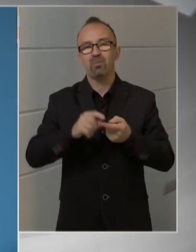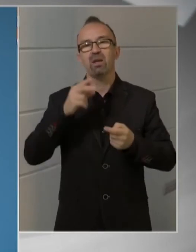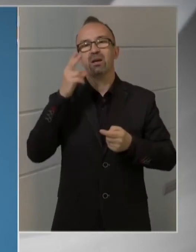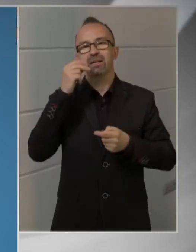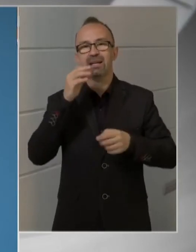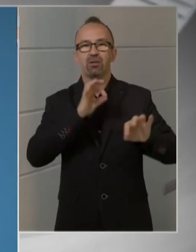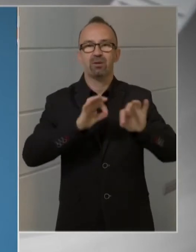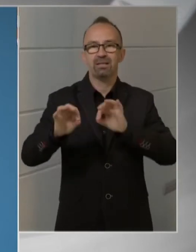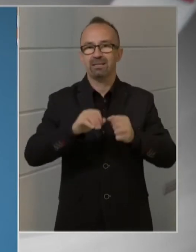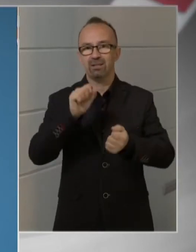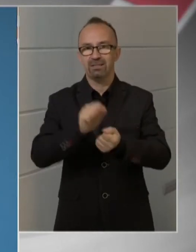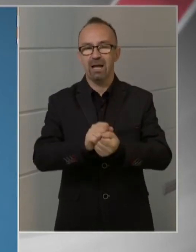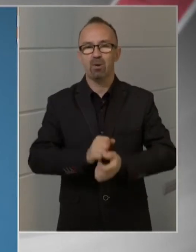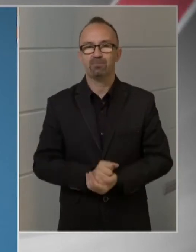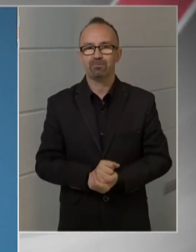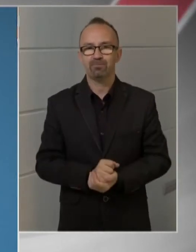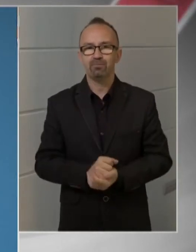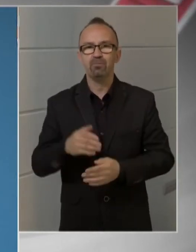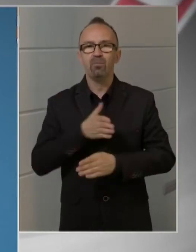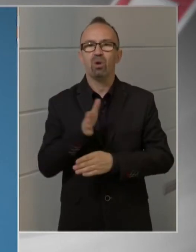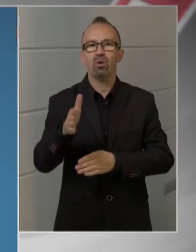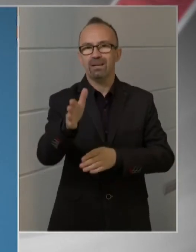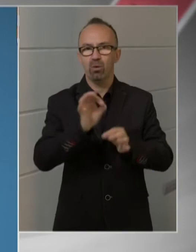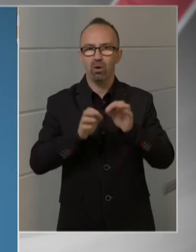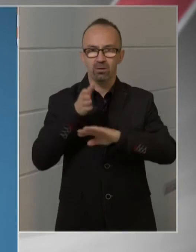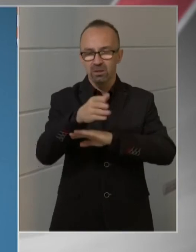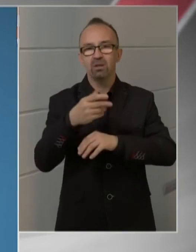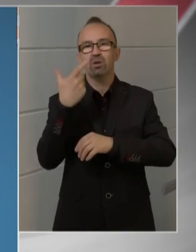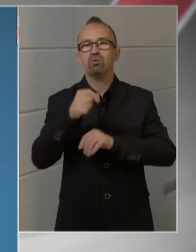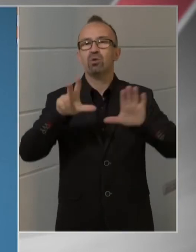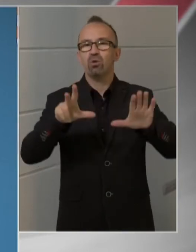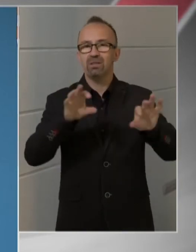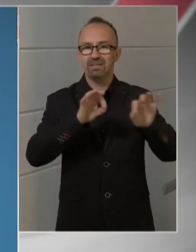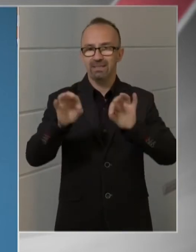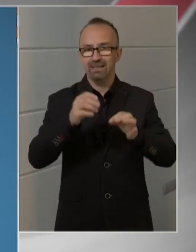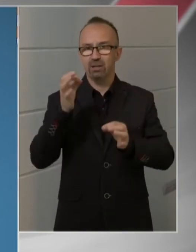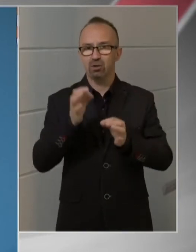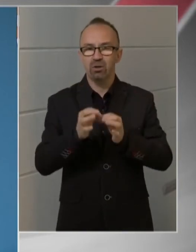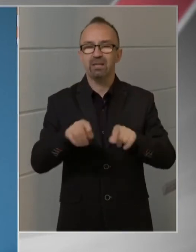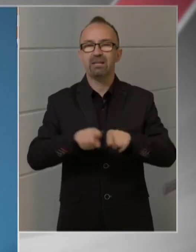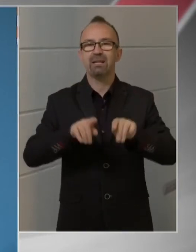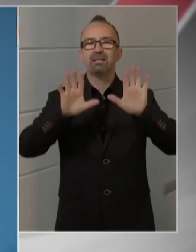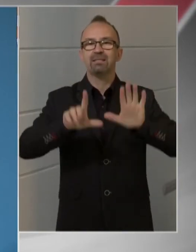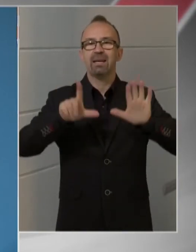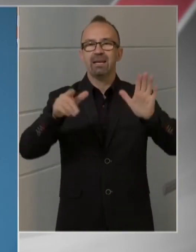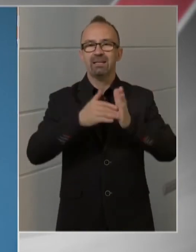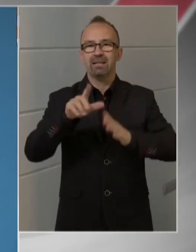intézkedniük a rendőröknek hazánkban. A korridorokon 28 rendőrintézkedést hajtottunk végre, így 17